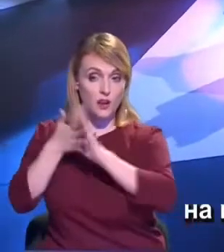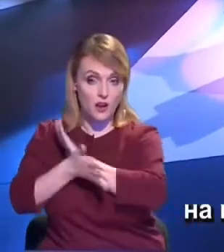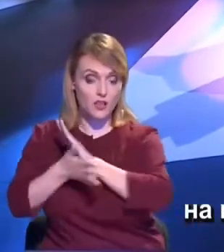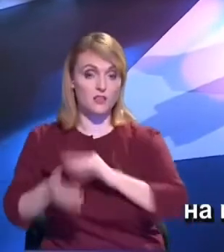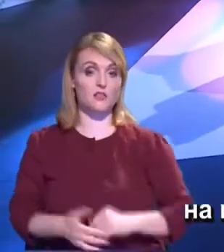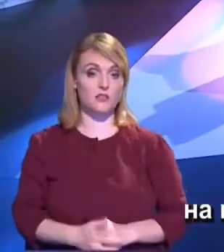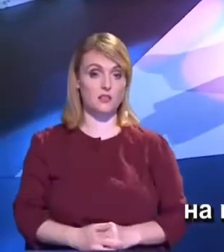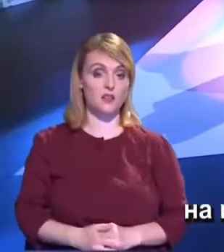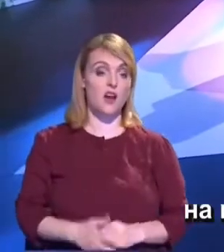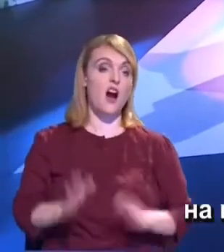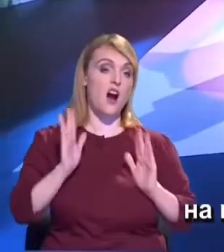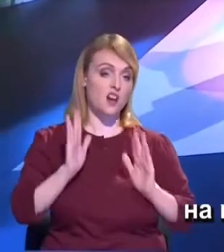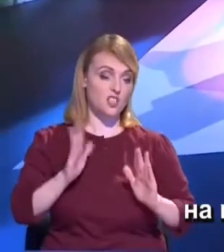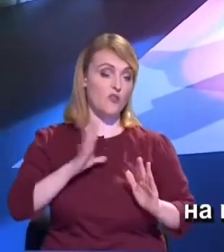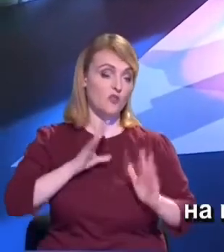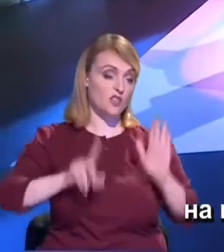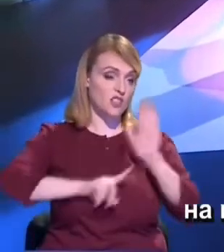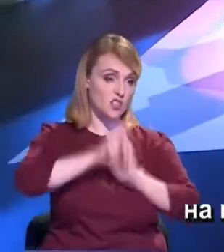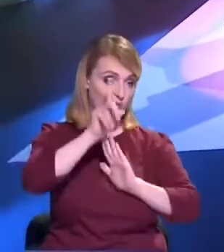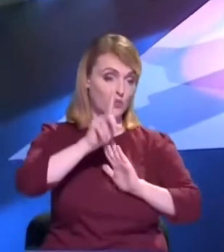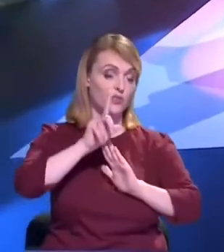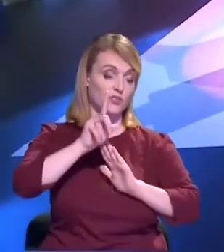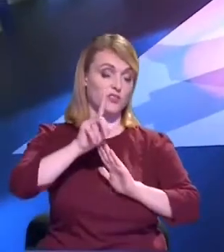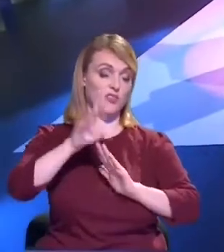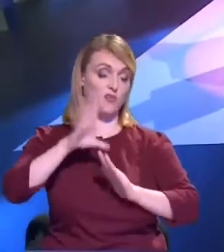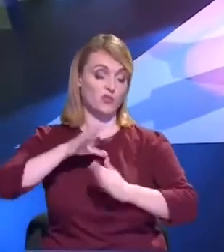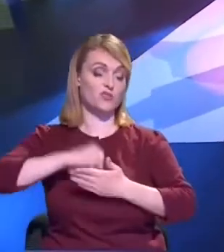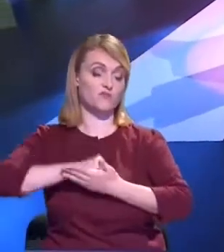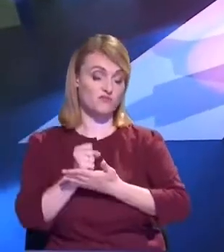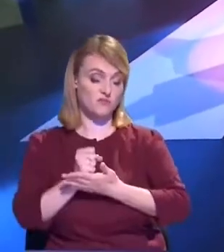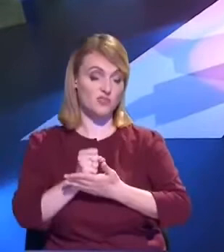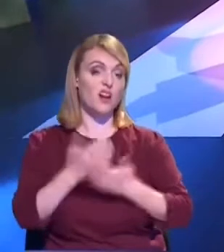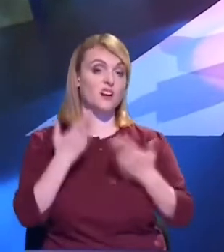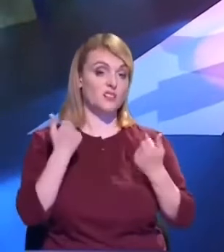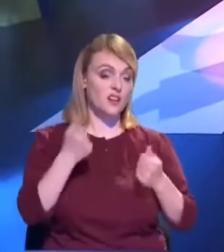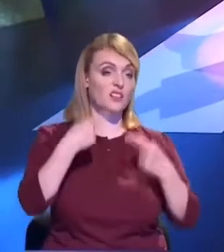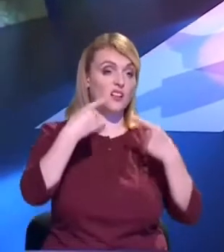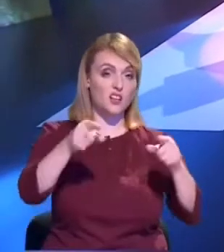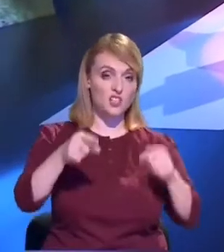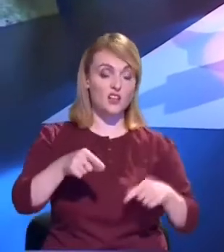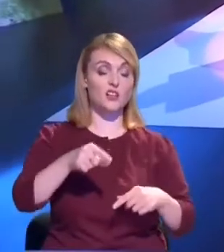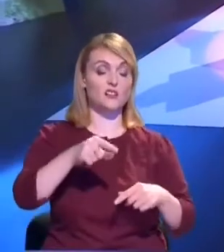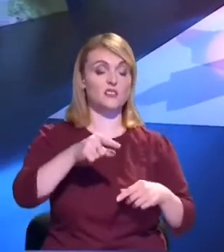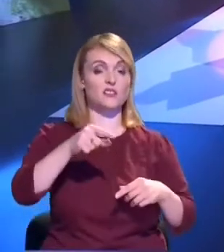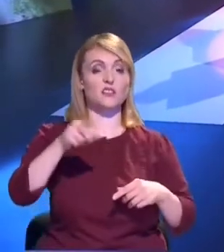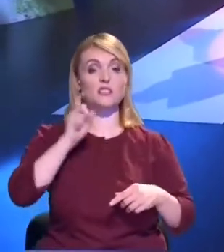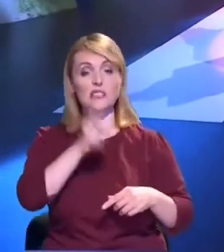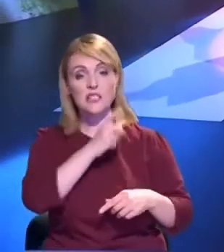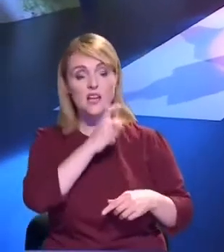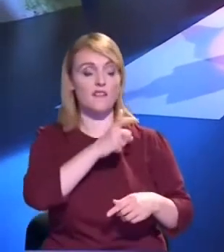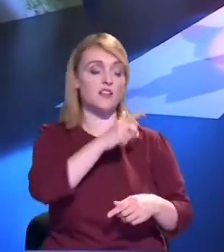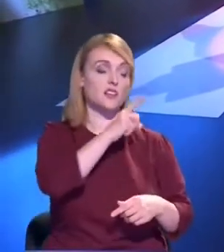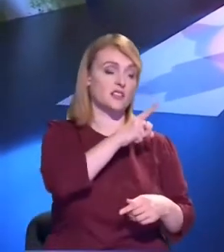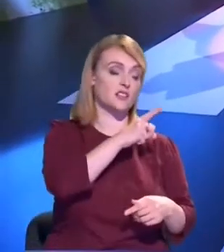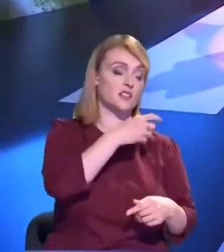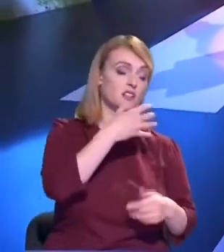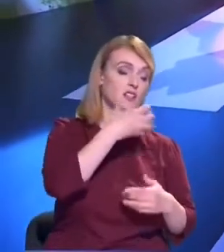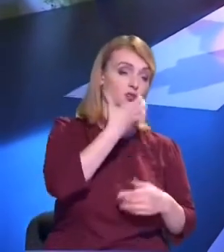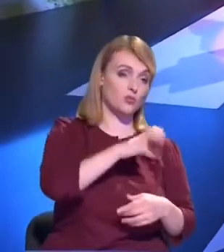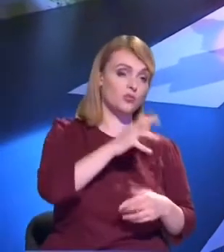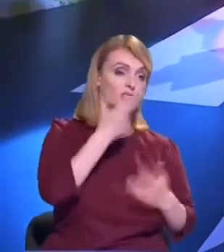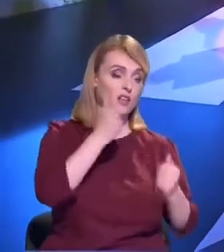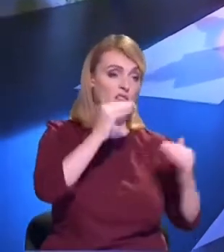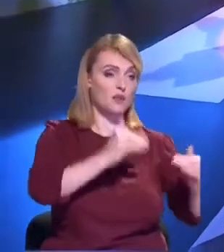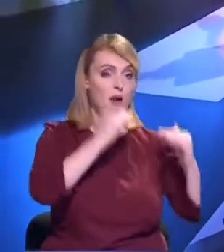istoric așa s-a format aici. Pentru ceilalți, da, ele sunt mai mari, deci, tarifele independenți de cheltuieli,